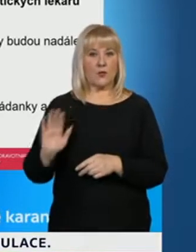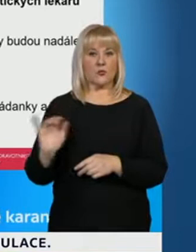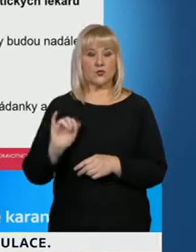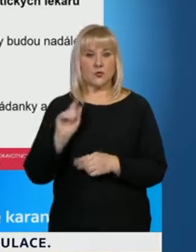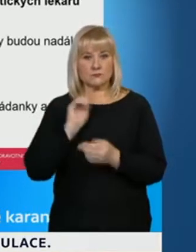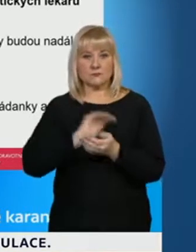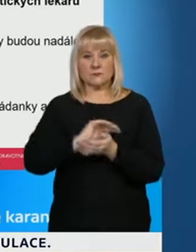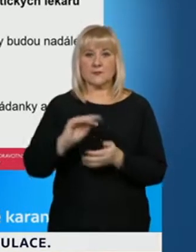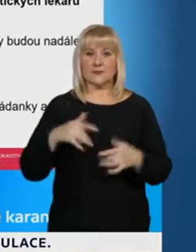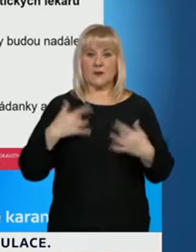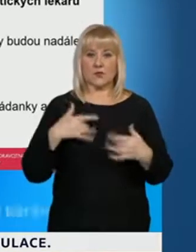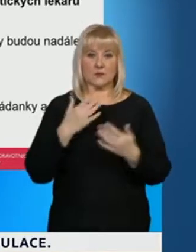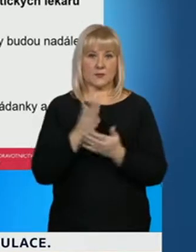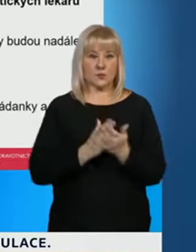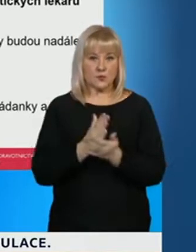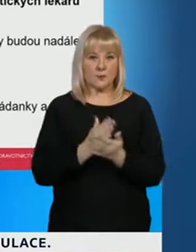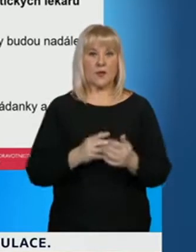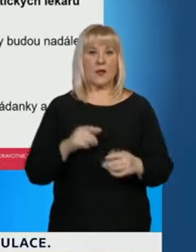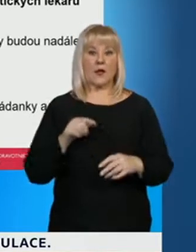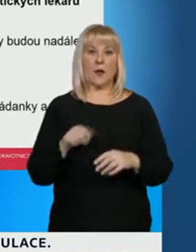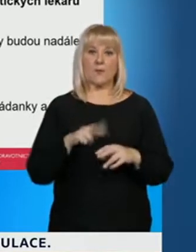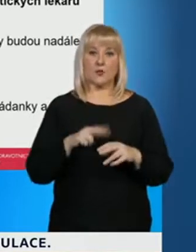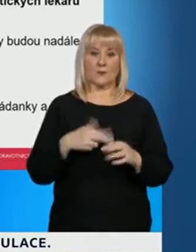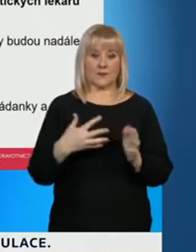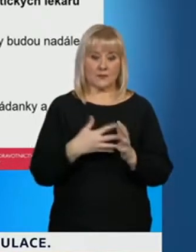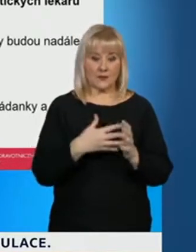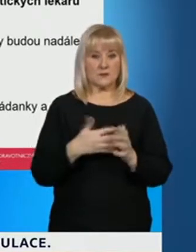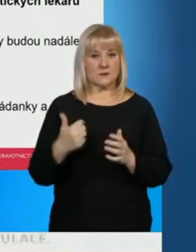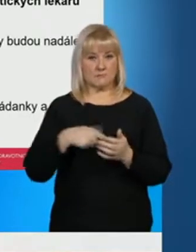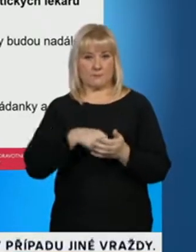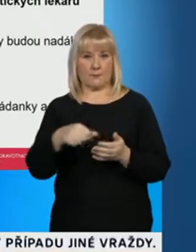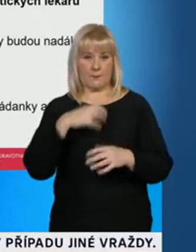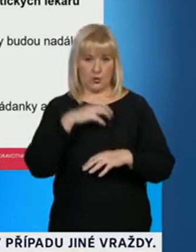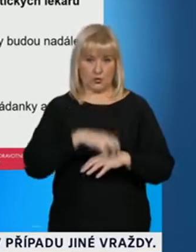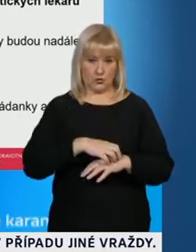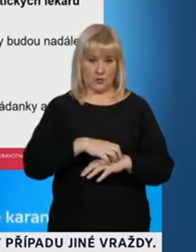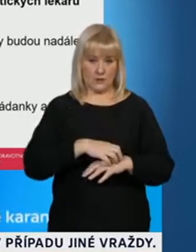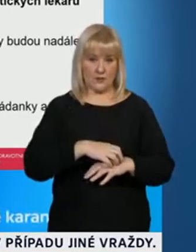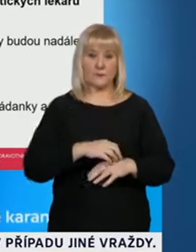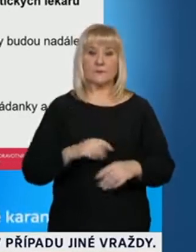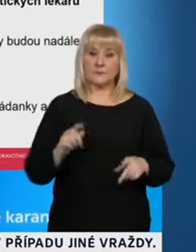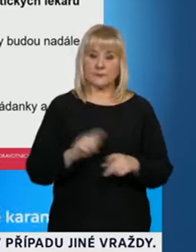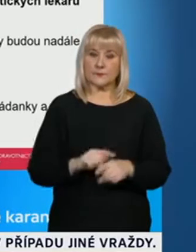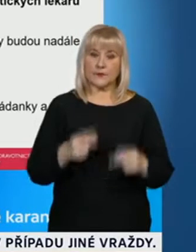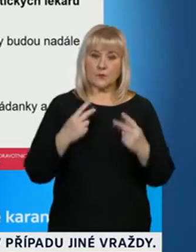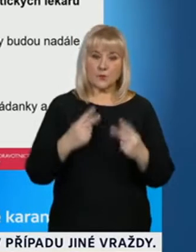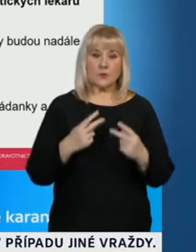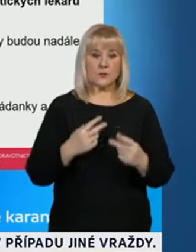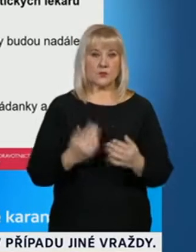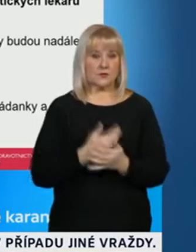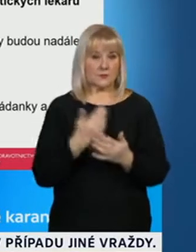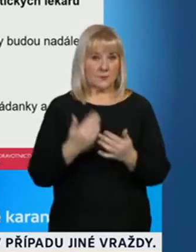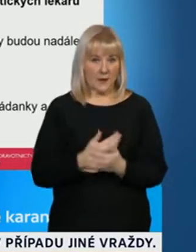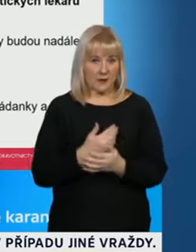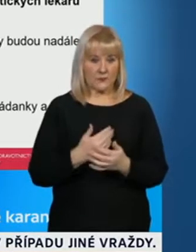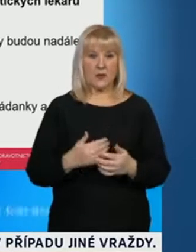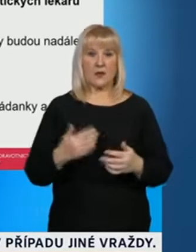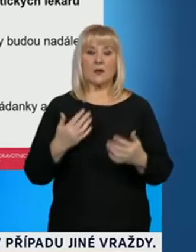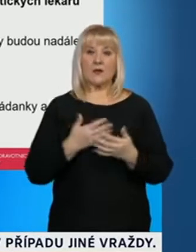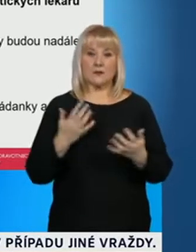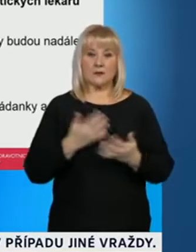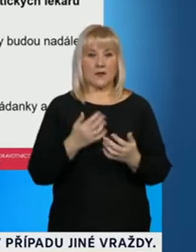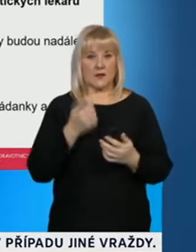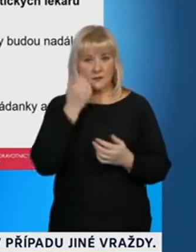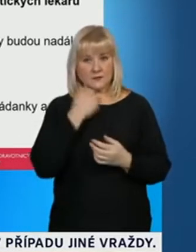služeb a výkon odběru bude hrazen pojišťovnami. Velmi důležitá je zpráva, kde se občané České